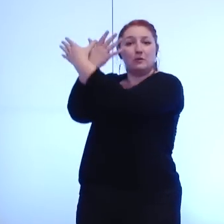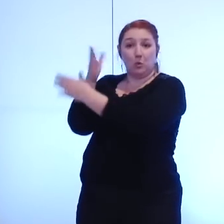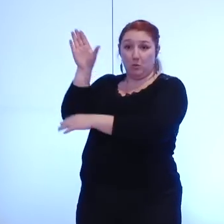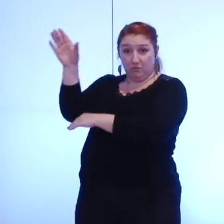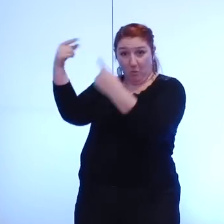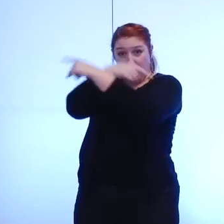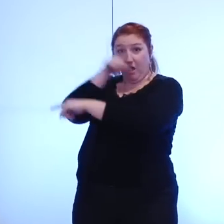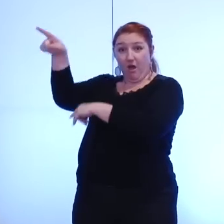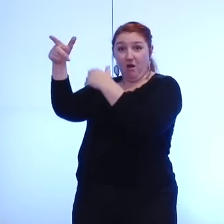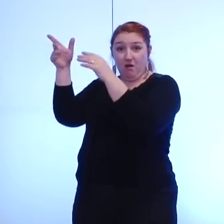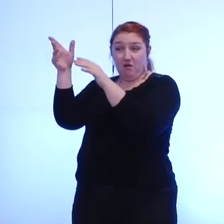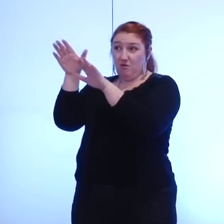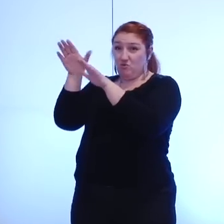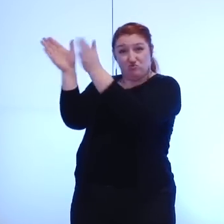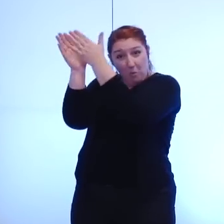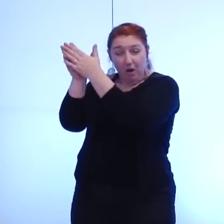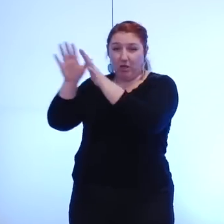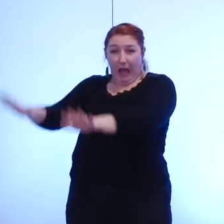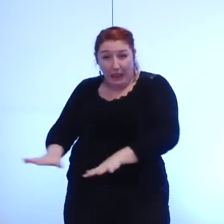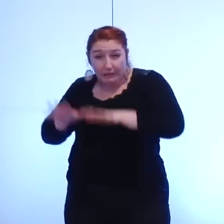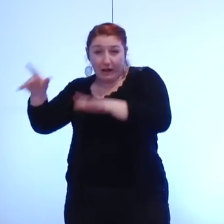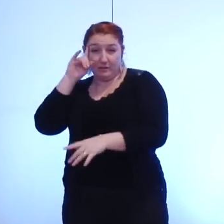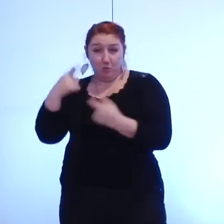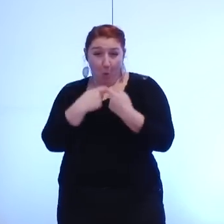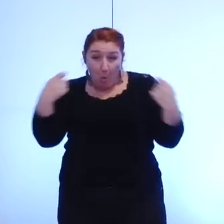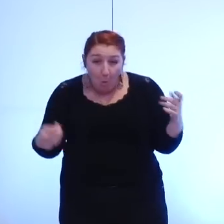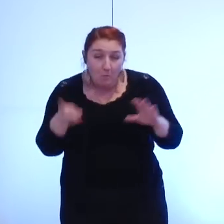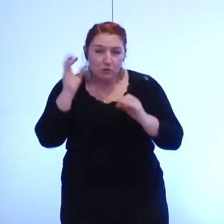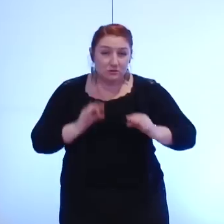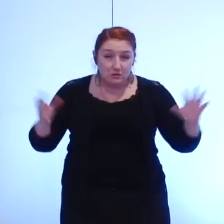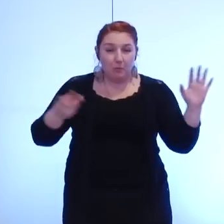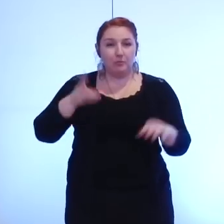ralentir pour prendre plus de temps mais